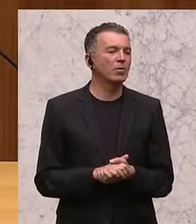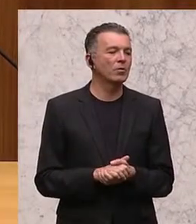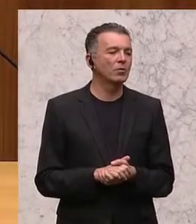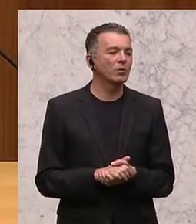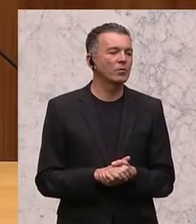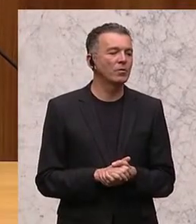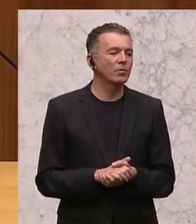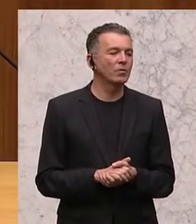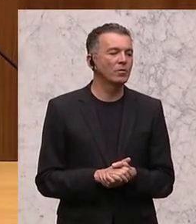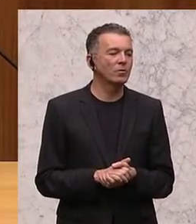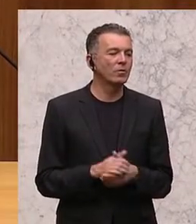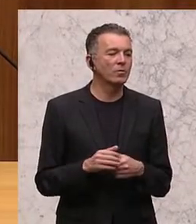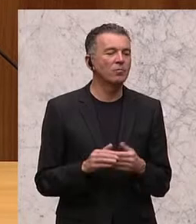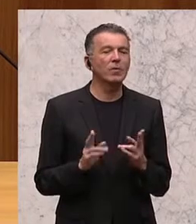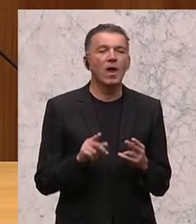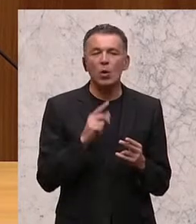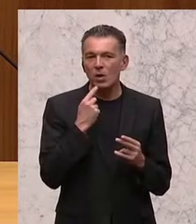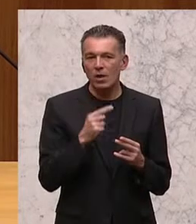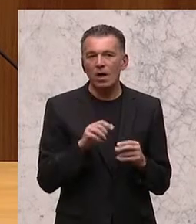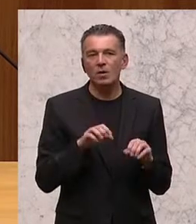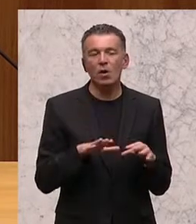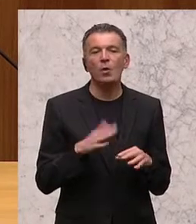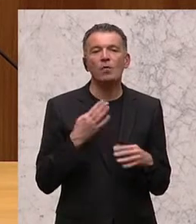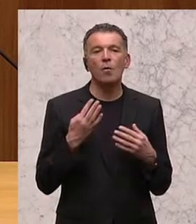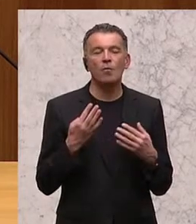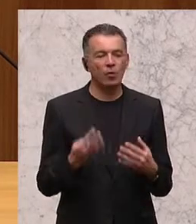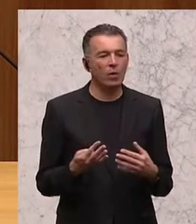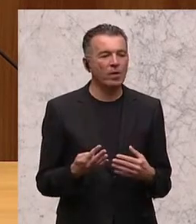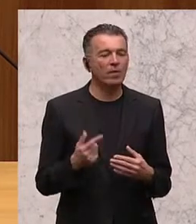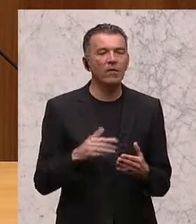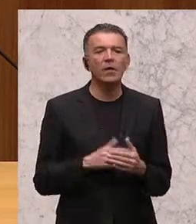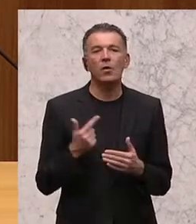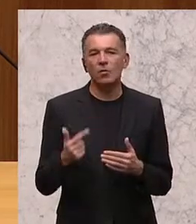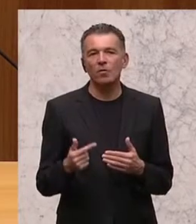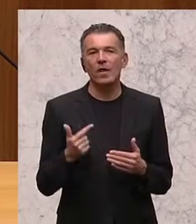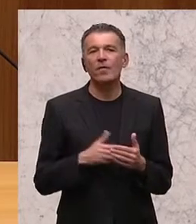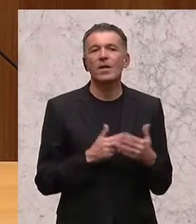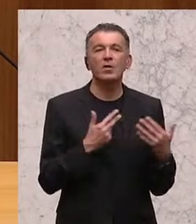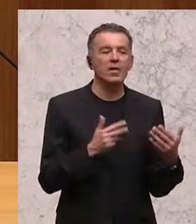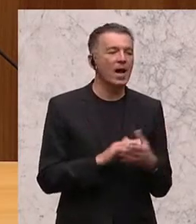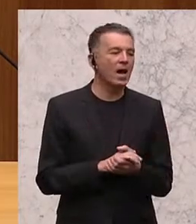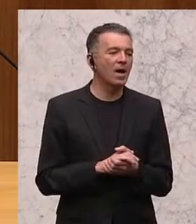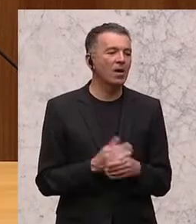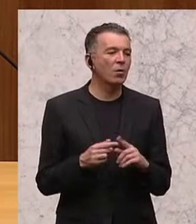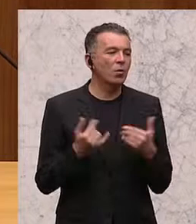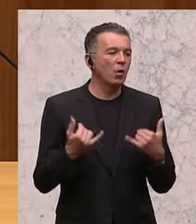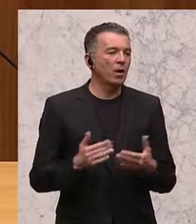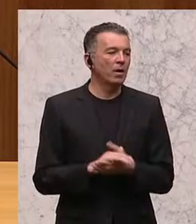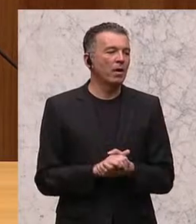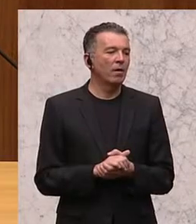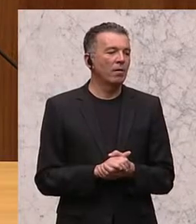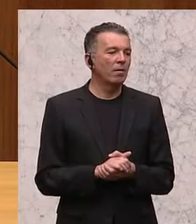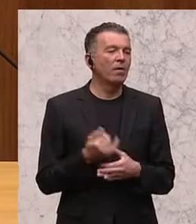Folgendes festzuhalten. 1995, 2002, 2008 und heute